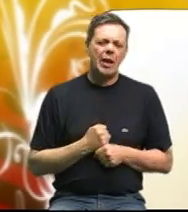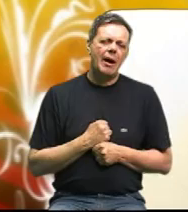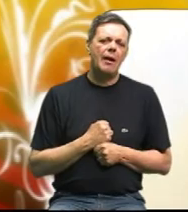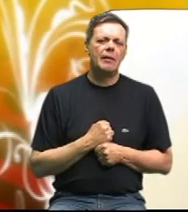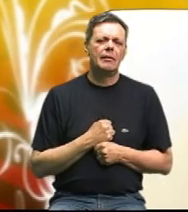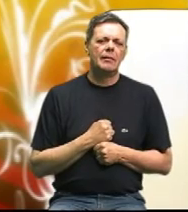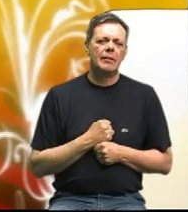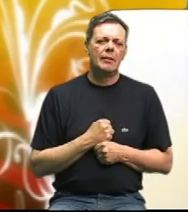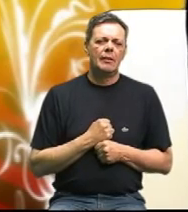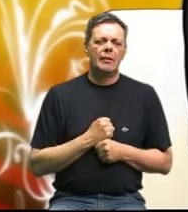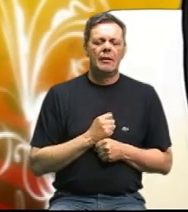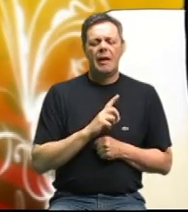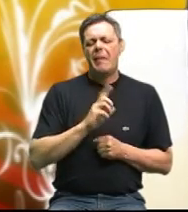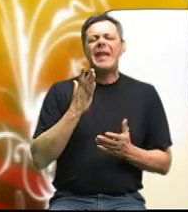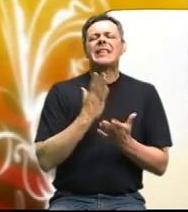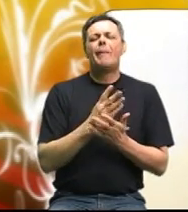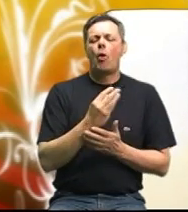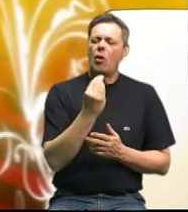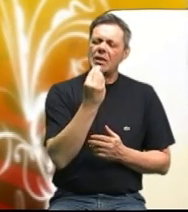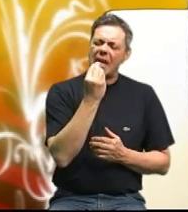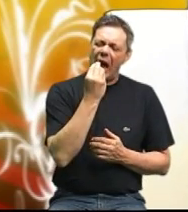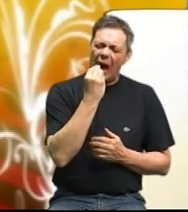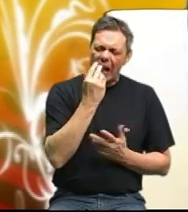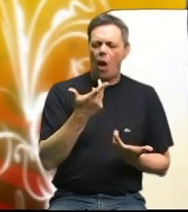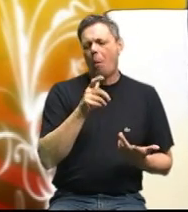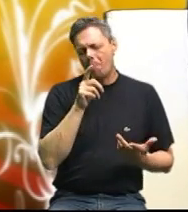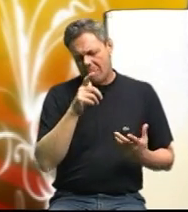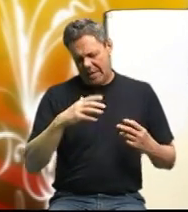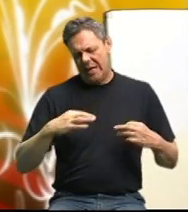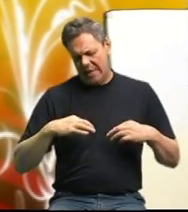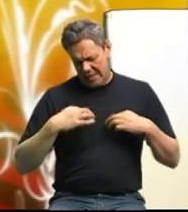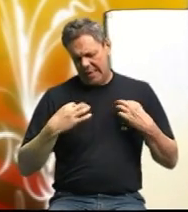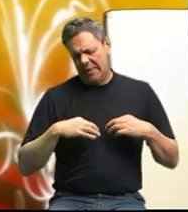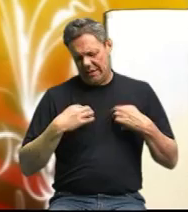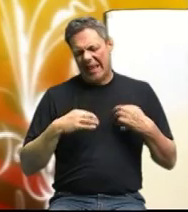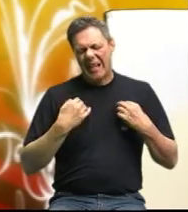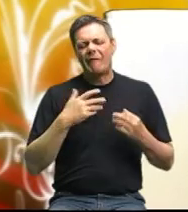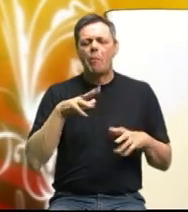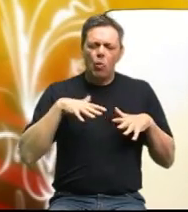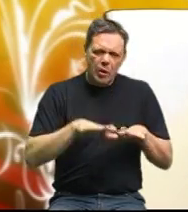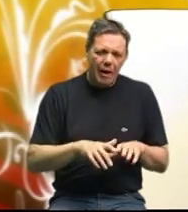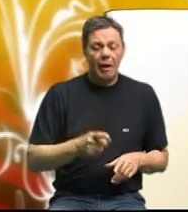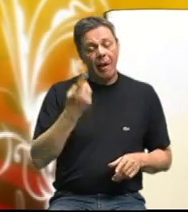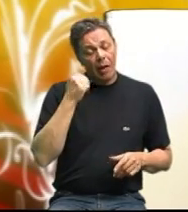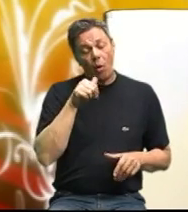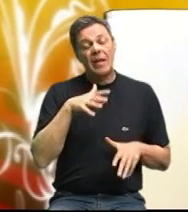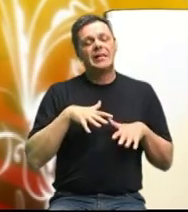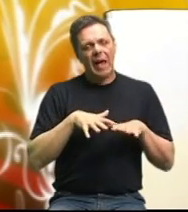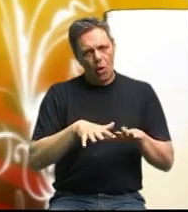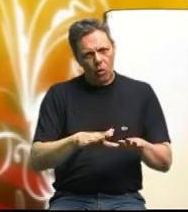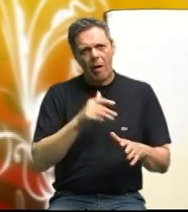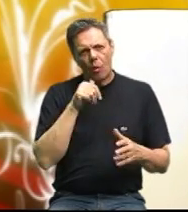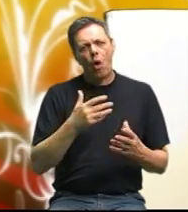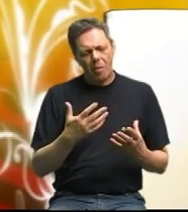nije samo sa hranom za zdravih ljudi, kako se zdravo hraniti, ali i za ljudi koji imaju sve